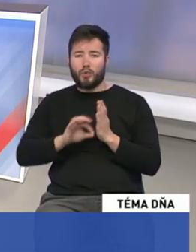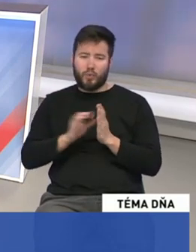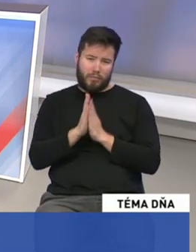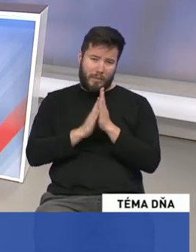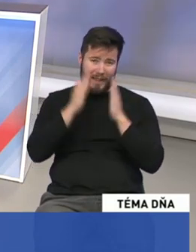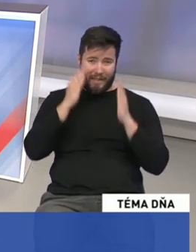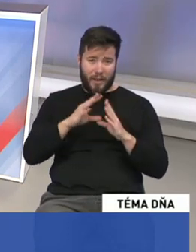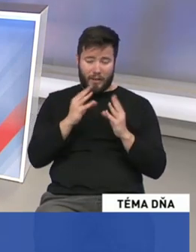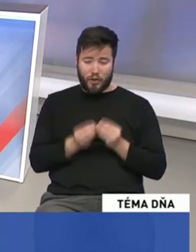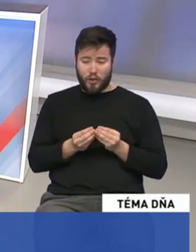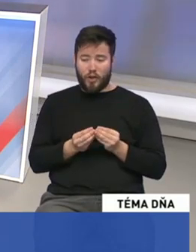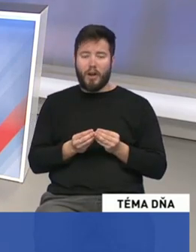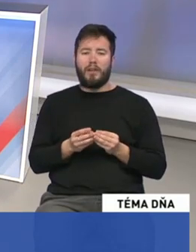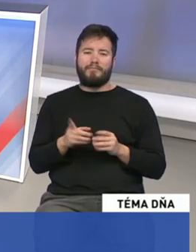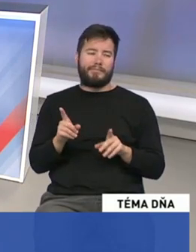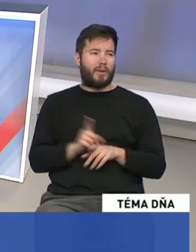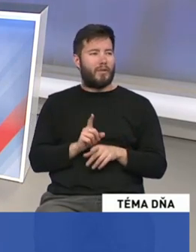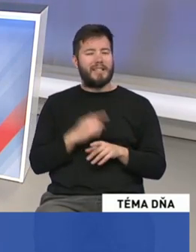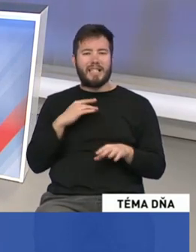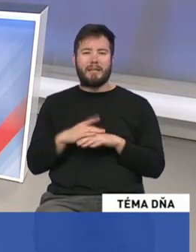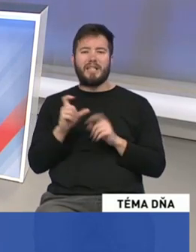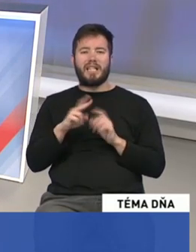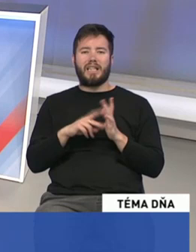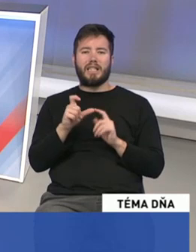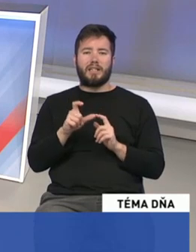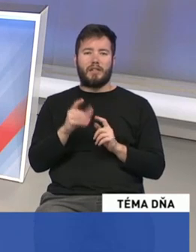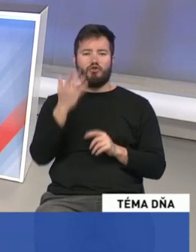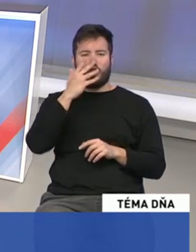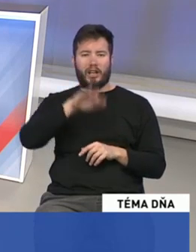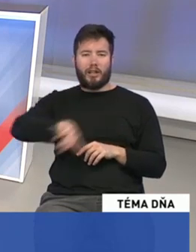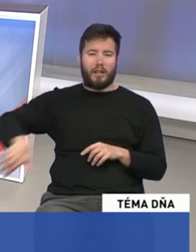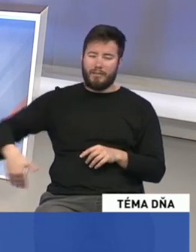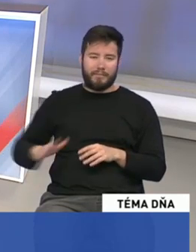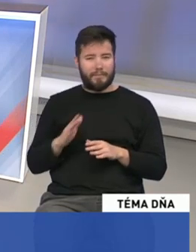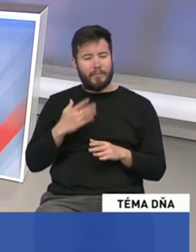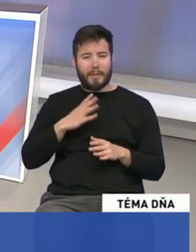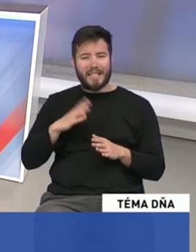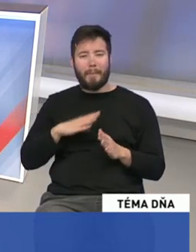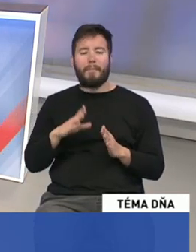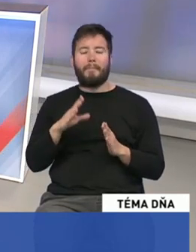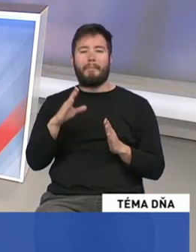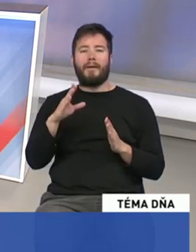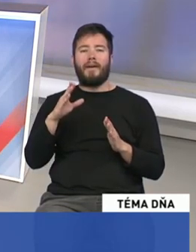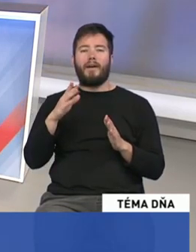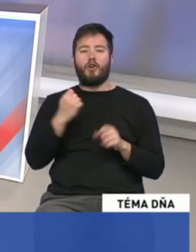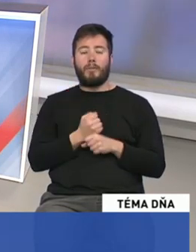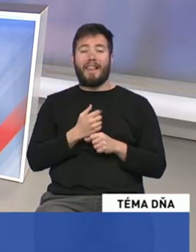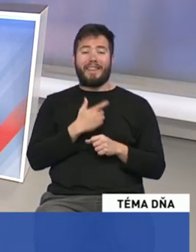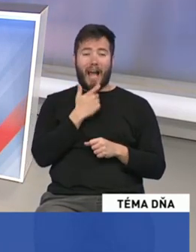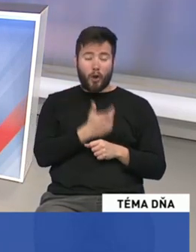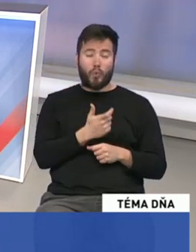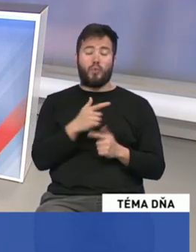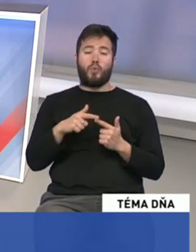ako keď bola na nejakom blackliste, naozaj chceme robiť národnú, sociálnu a samozrejme